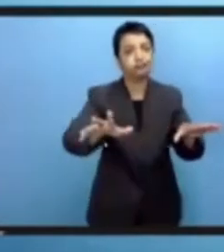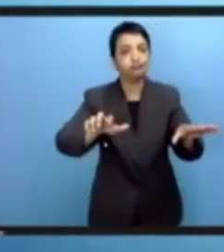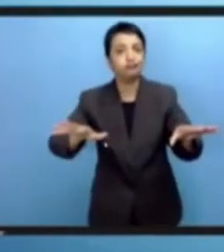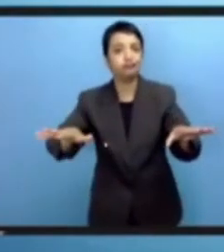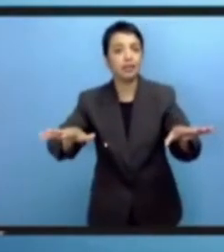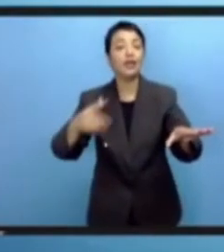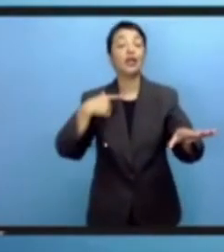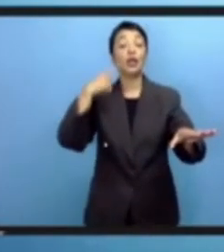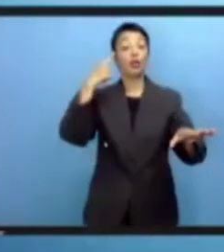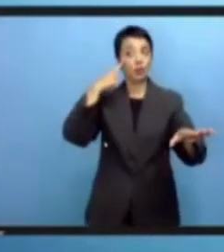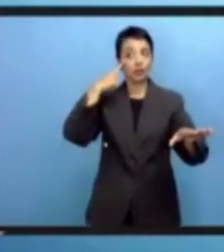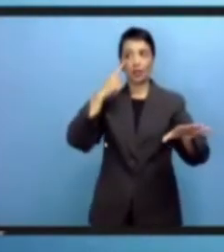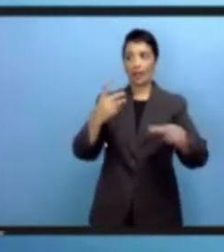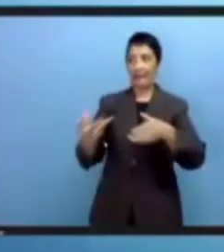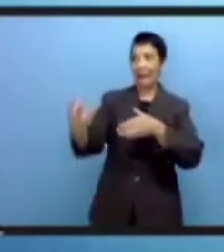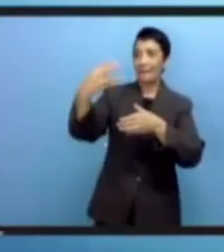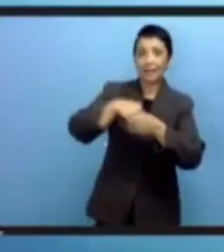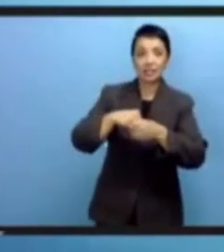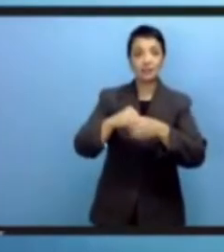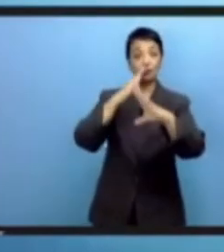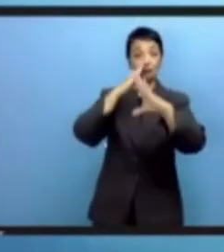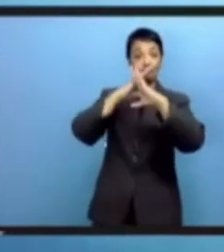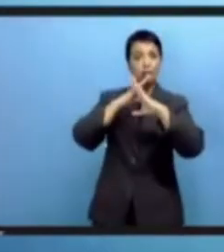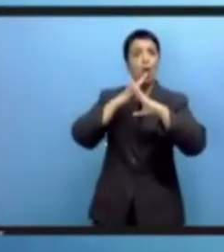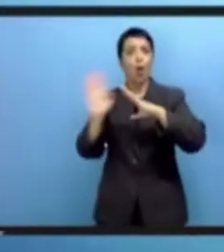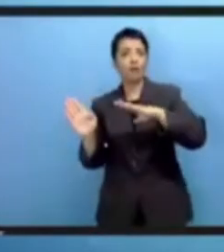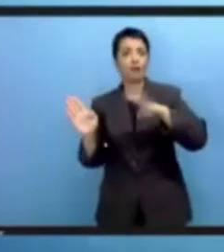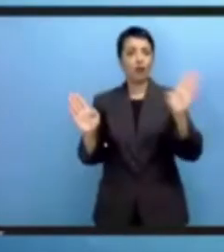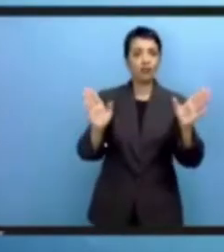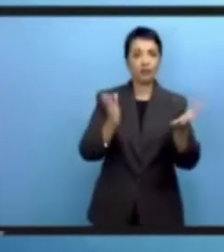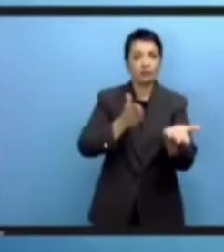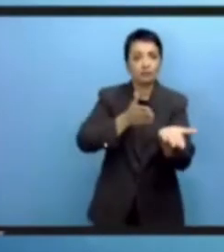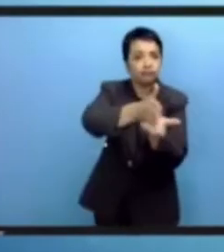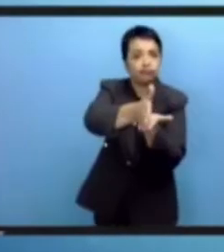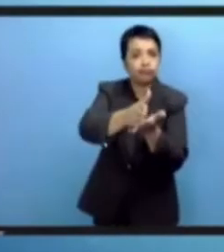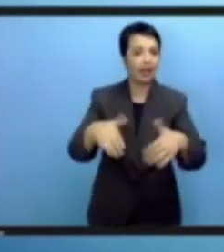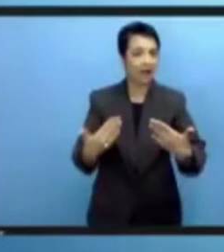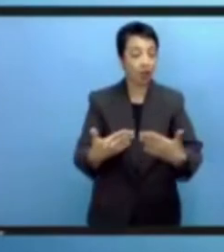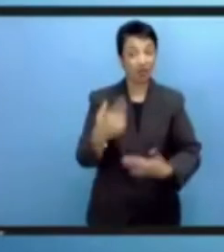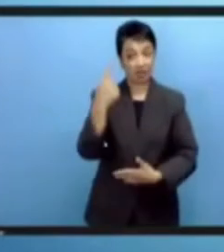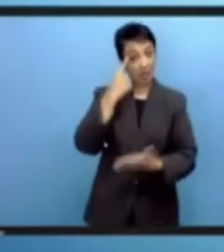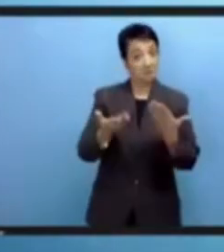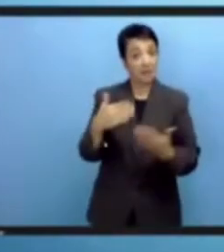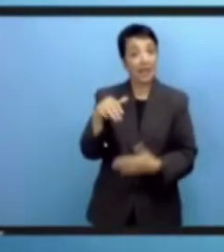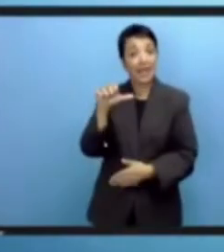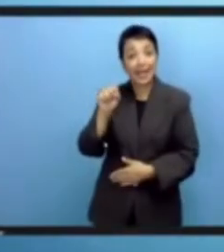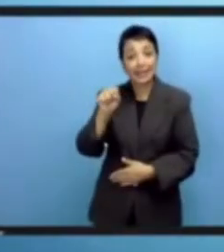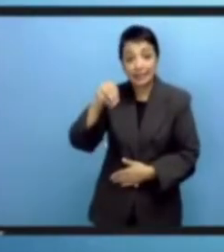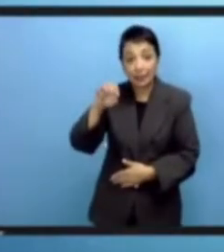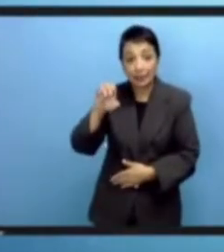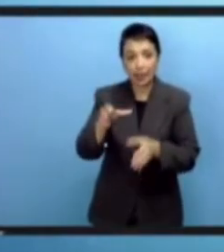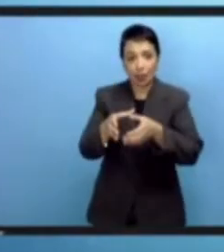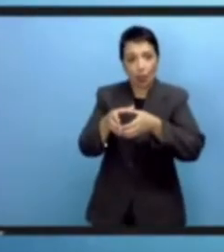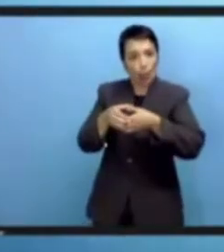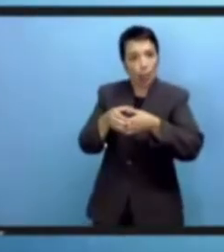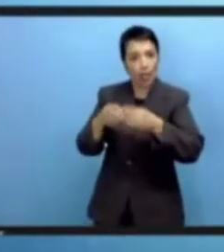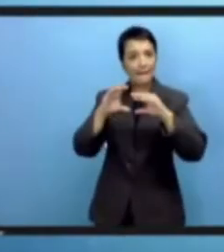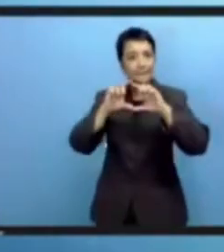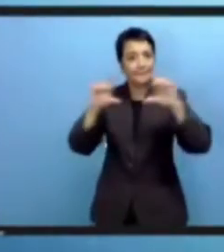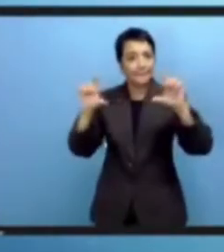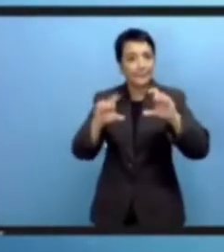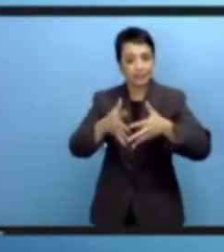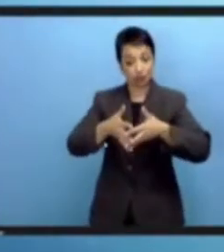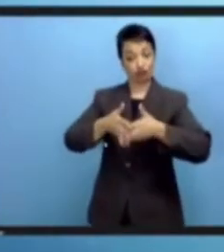التحتية الرقمية العامة وعلينا أن ننقل هذه الرسالة حتى تتمكن دول أخرى بأن